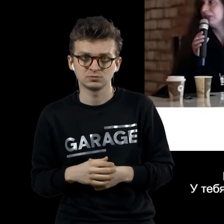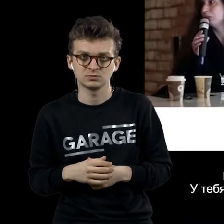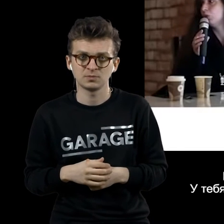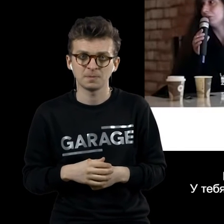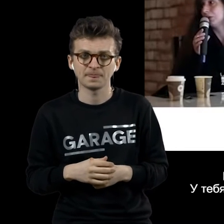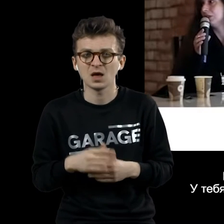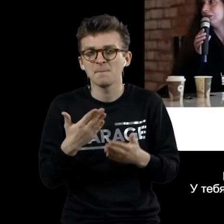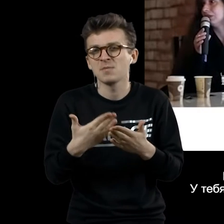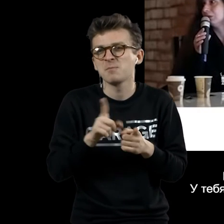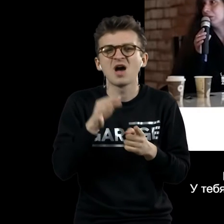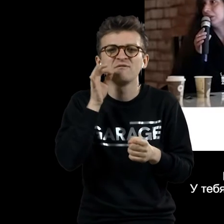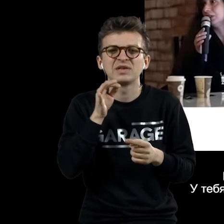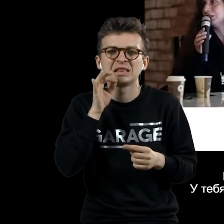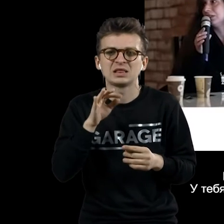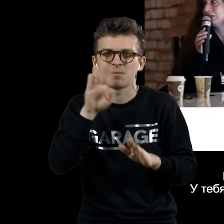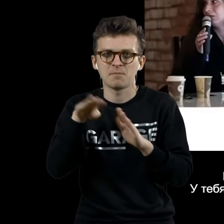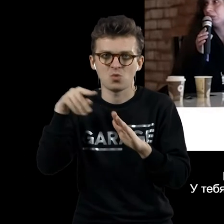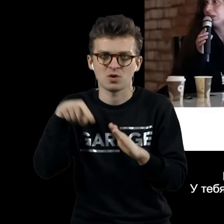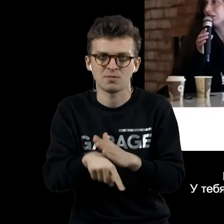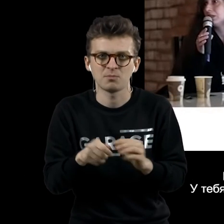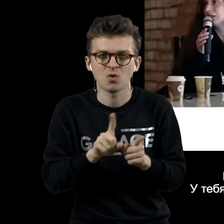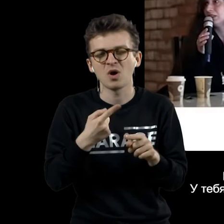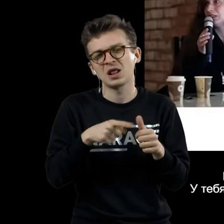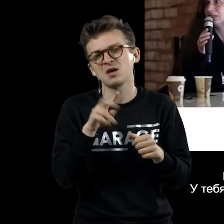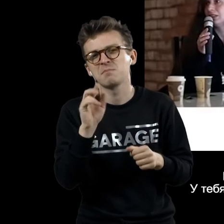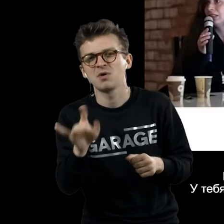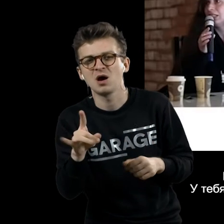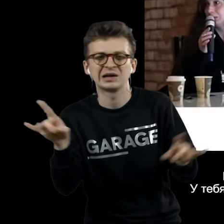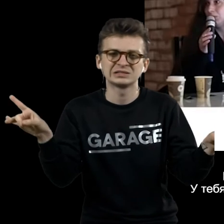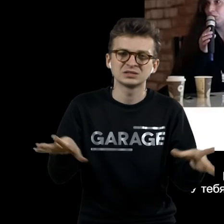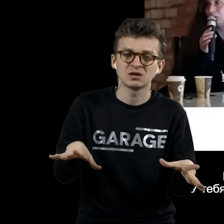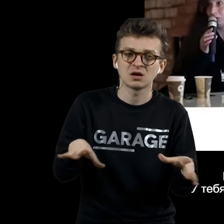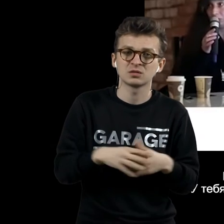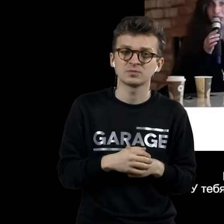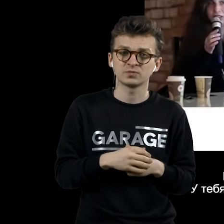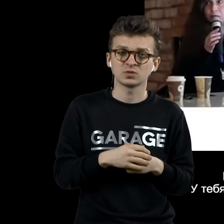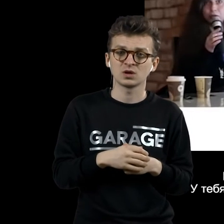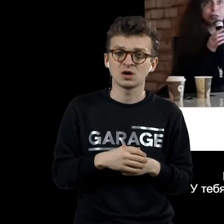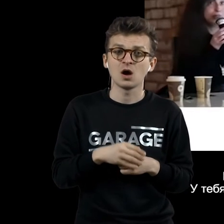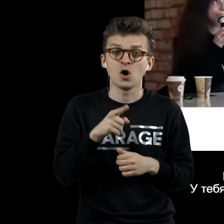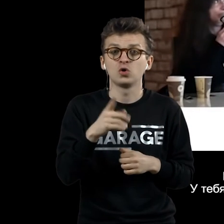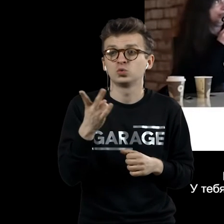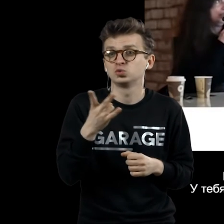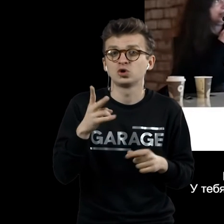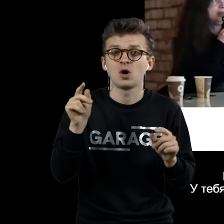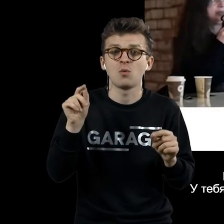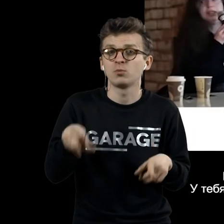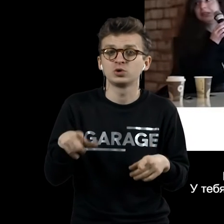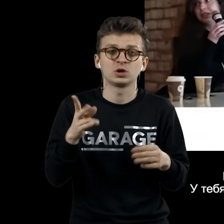Винный погреб, скорее всего, в Париже. Бар, ресторан. Тебе нужно, у остались бутылки, надо